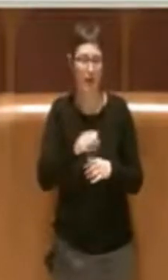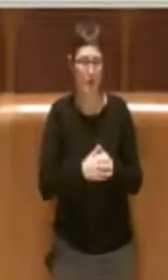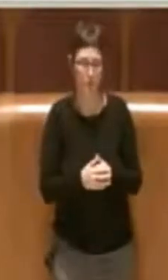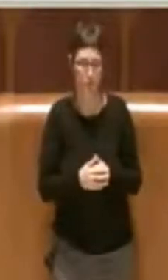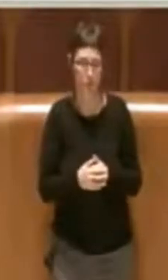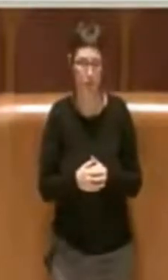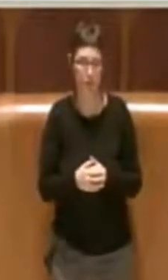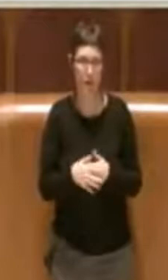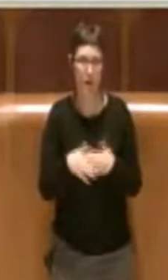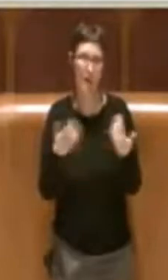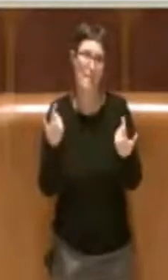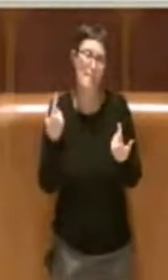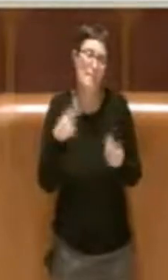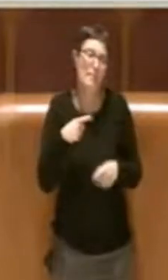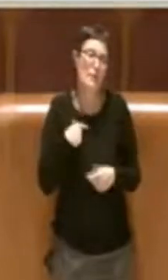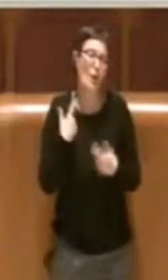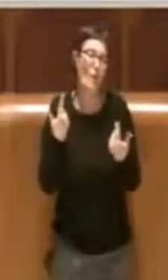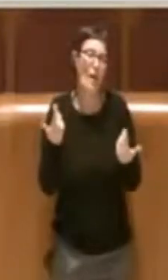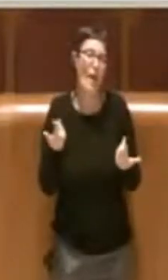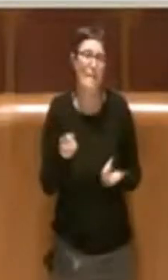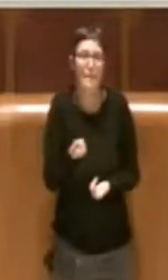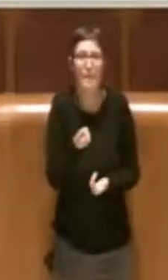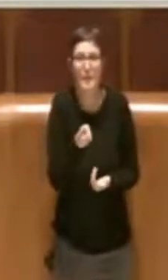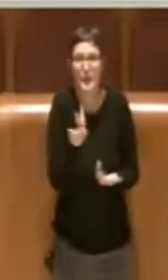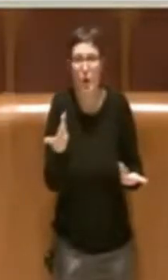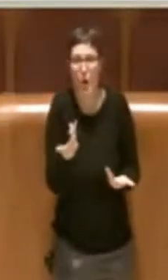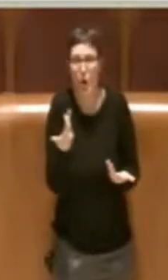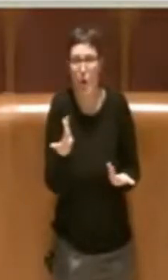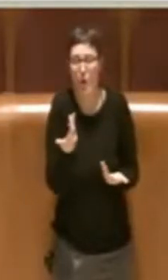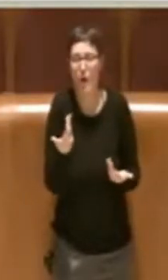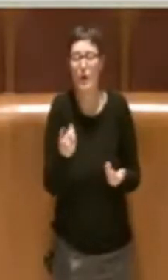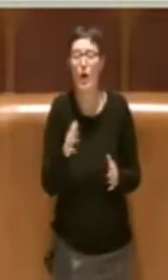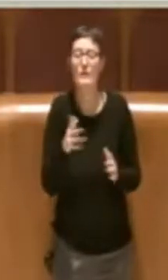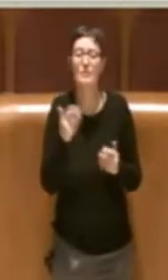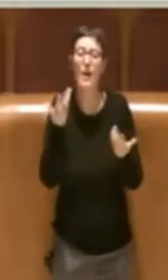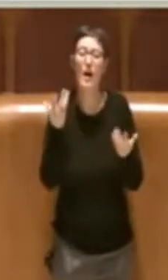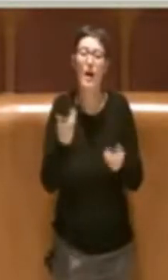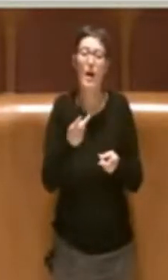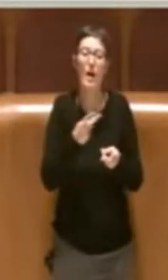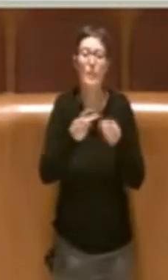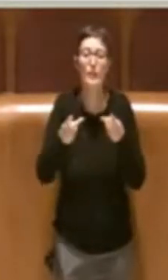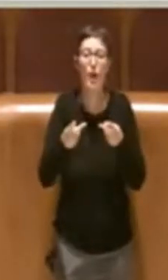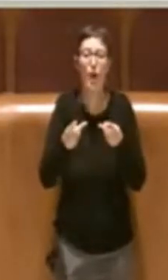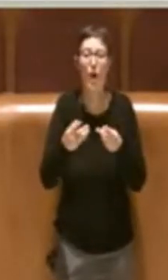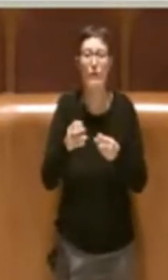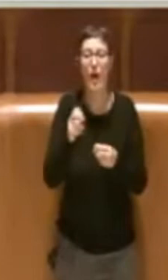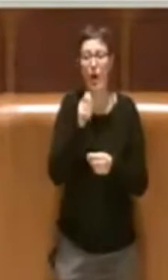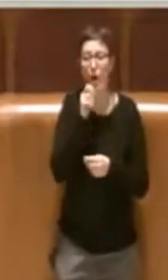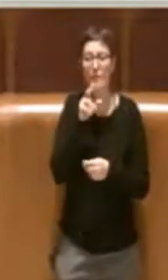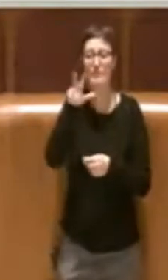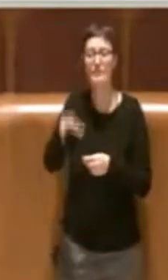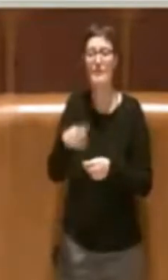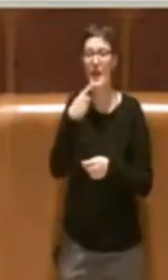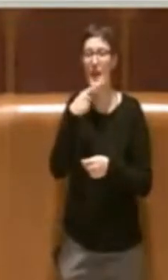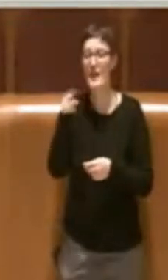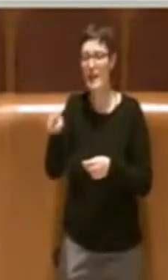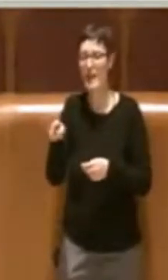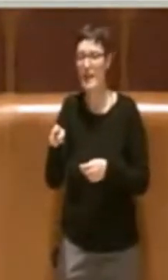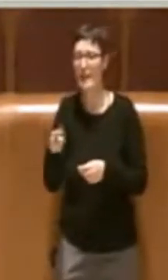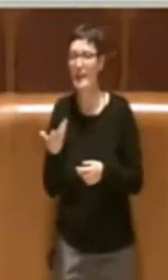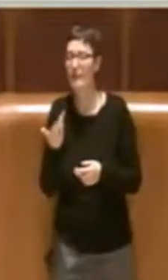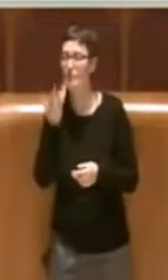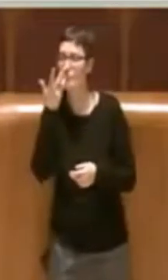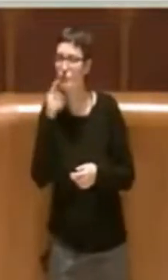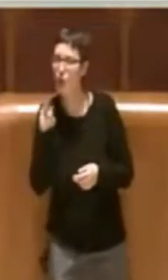a dissuadere magari chi ha delle intenzioni poco carine e poco rispettose di chi lavora